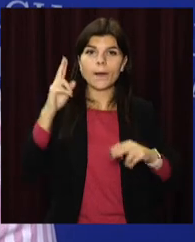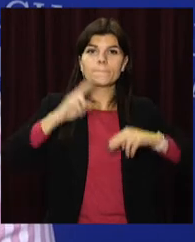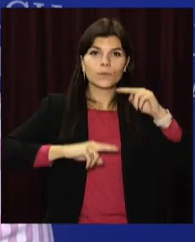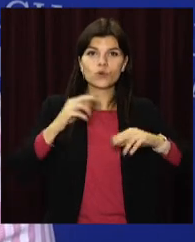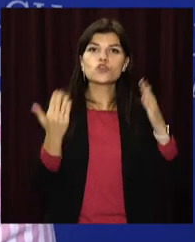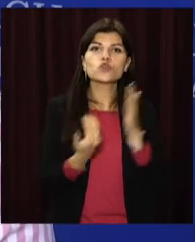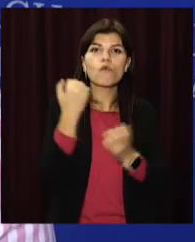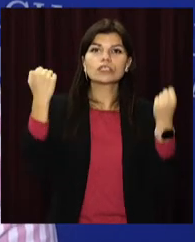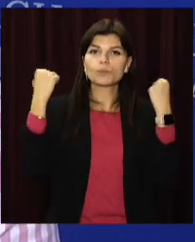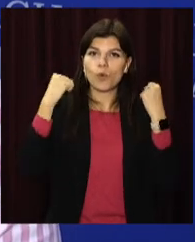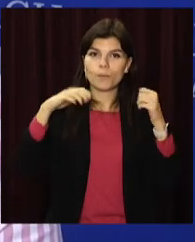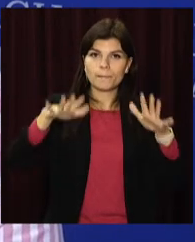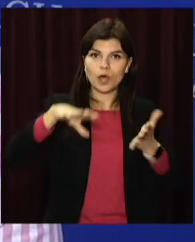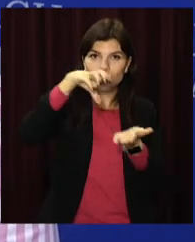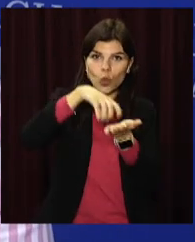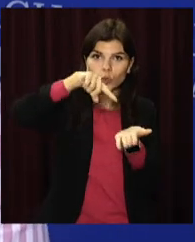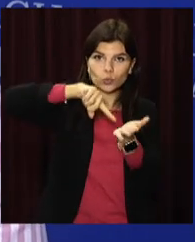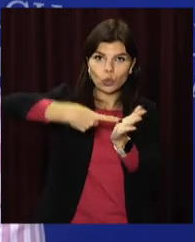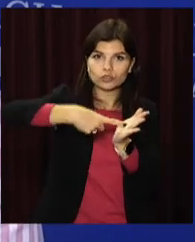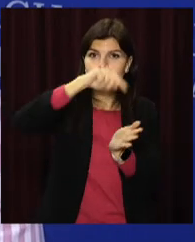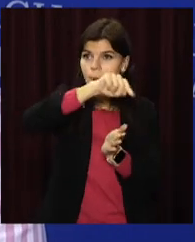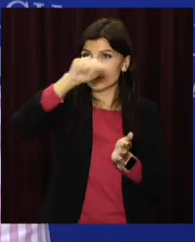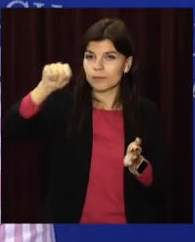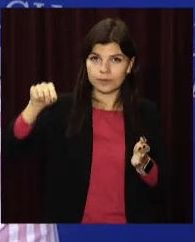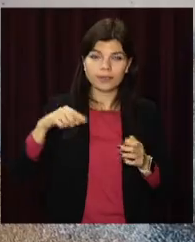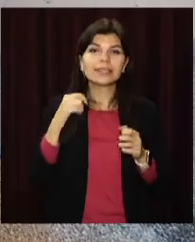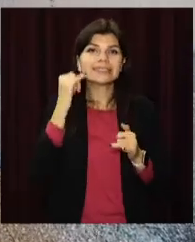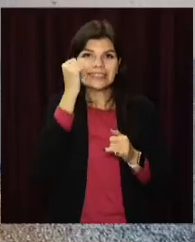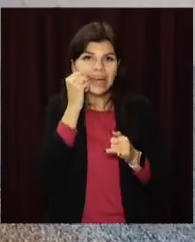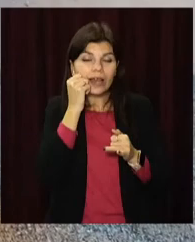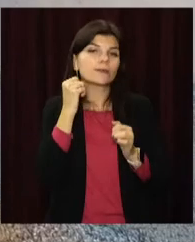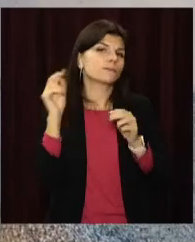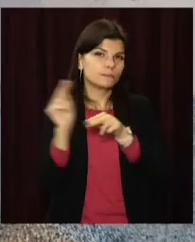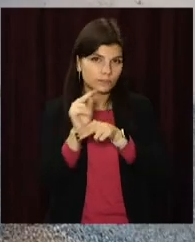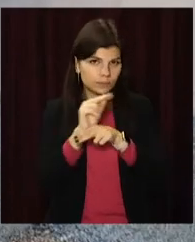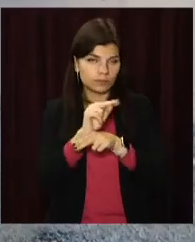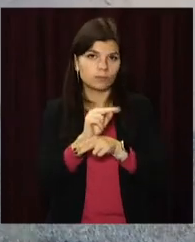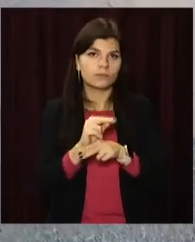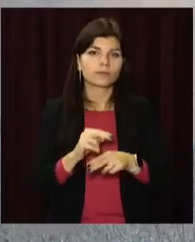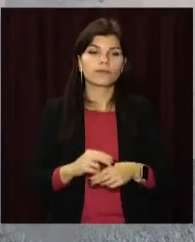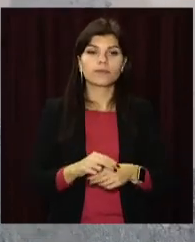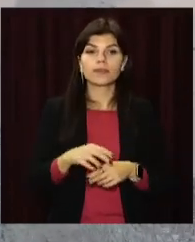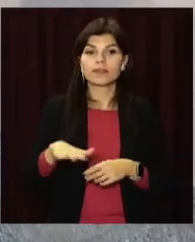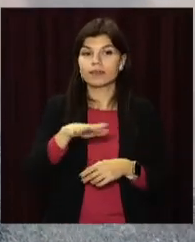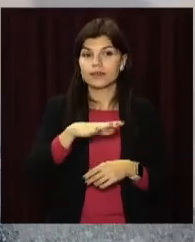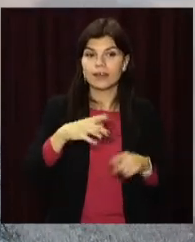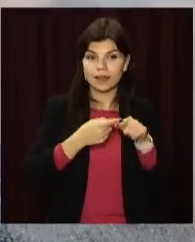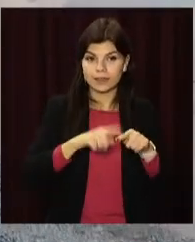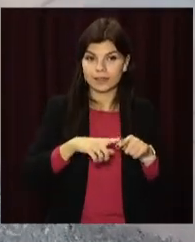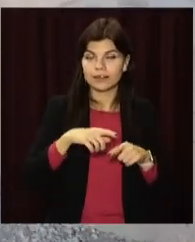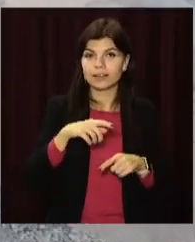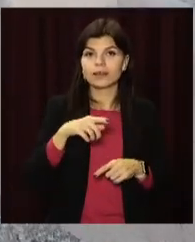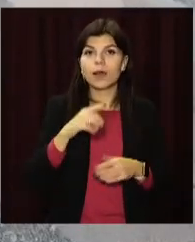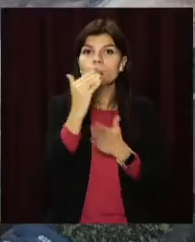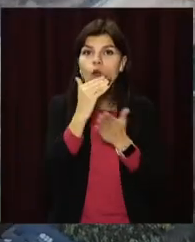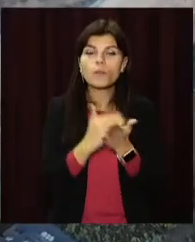нові спортивні об'єкти та ремонтуємо старі. Спорткомплекс поблизу Петропавлівського ліцею номер два оновлюють за